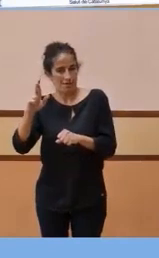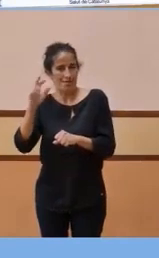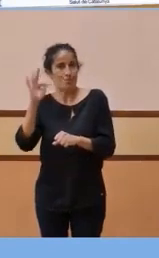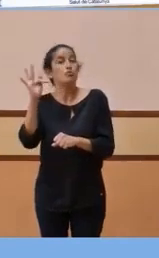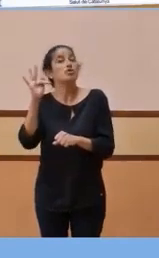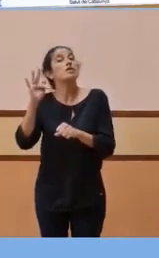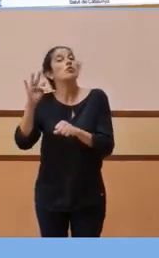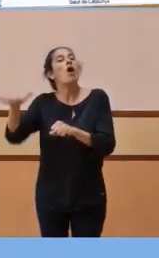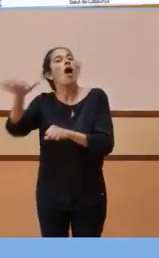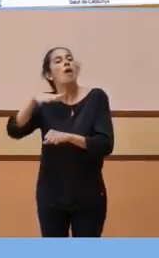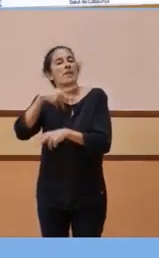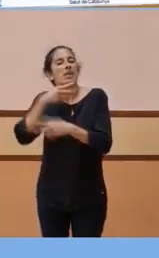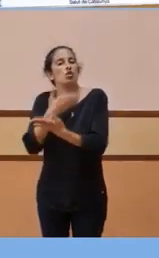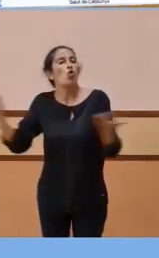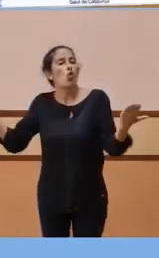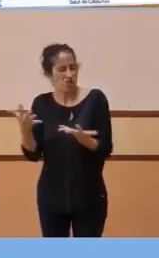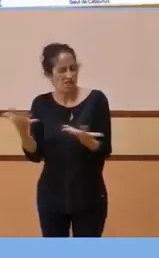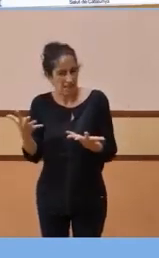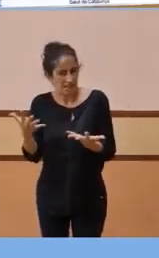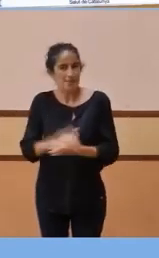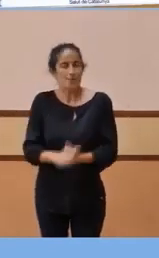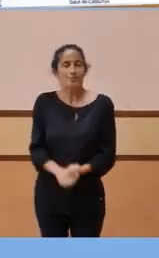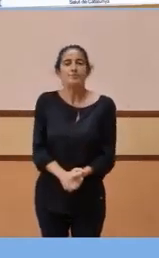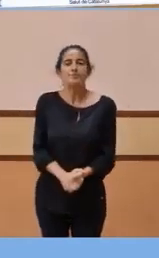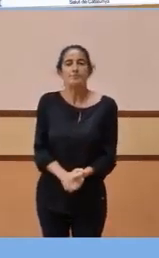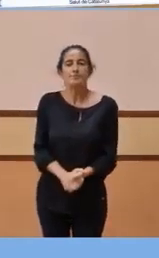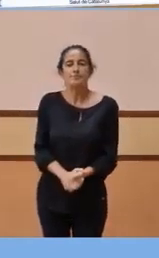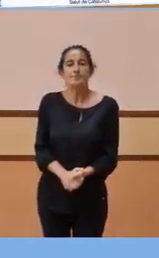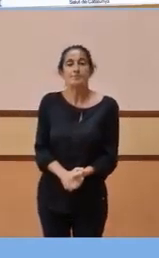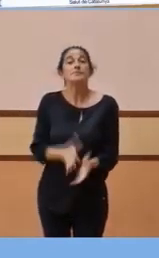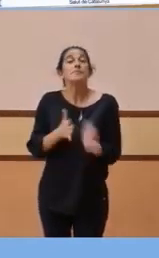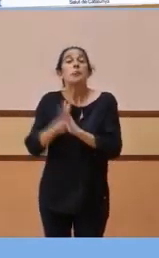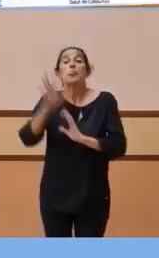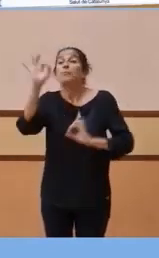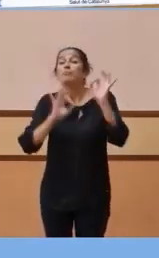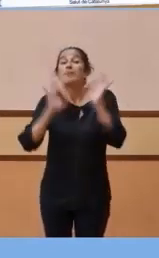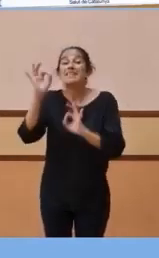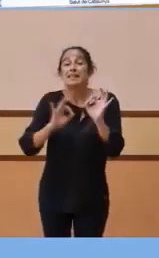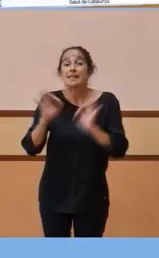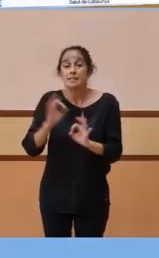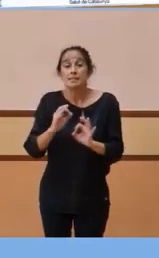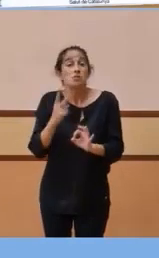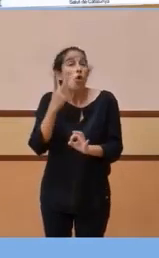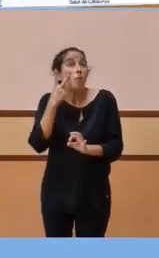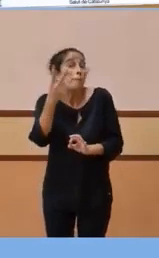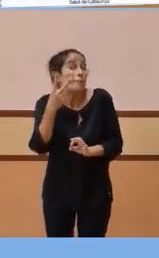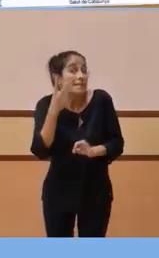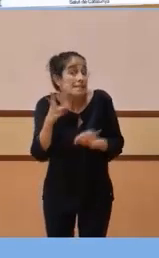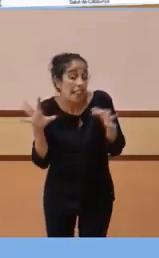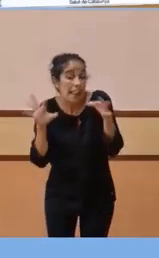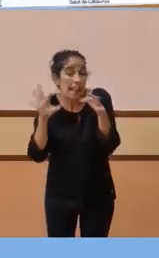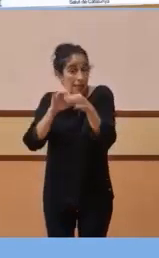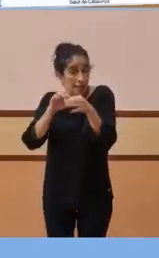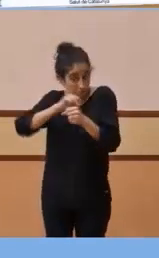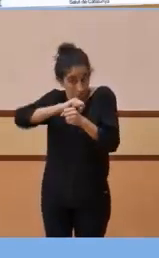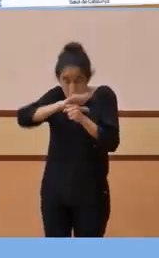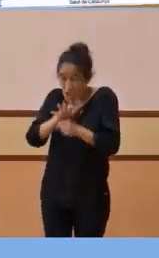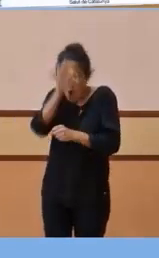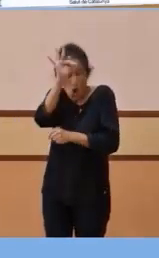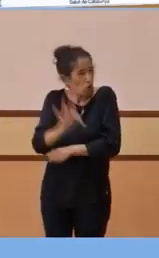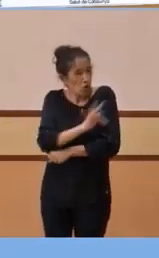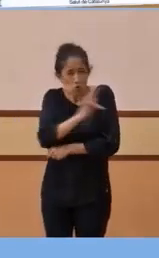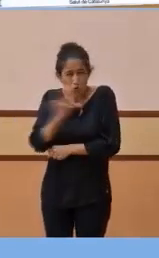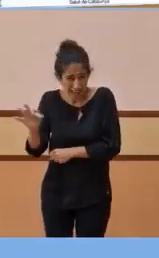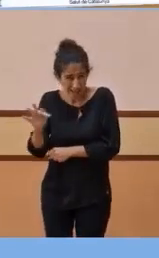amb aquell índex que els comento algunes vegades, del percentatge de visites vinculades amb Covid sobre el total de les visites d